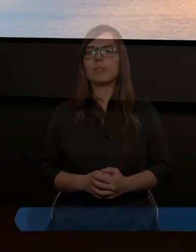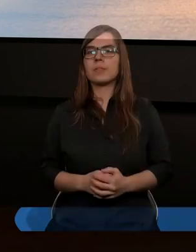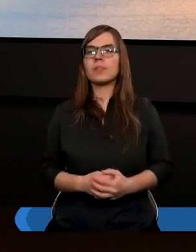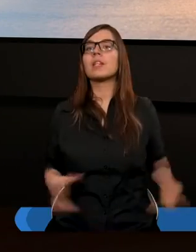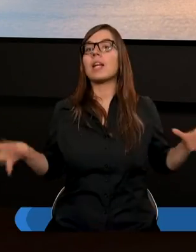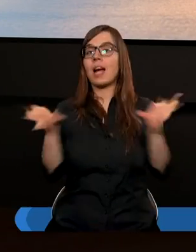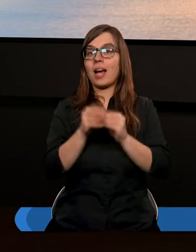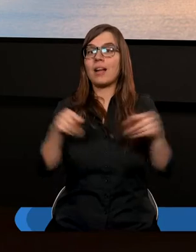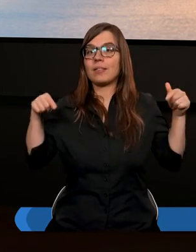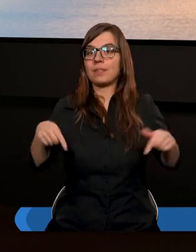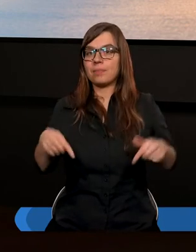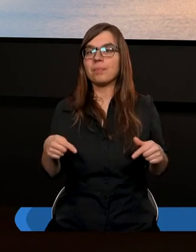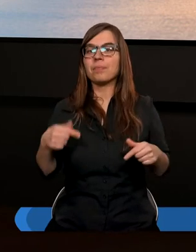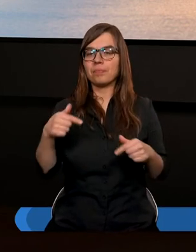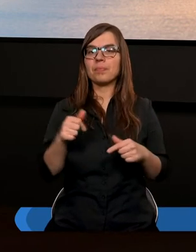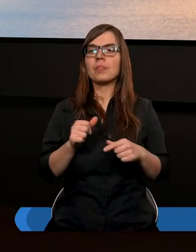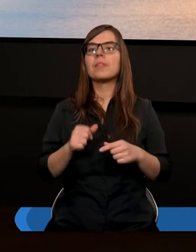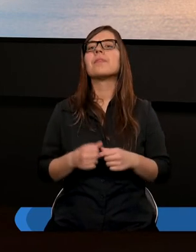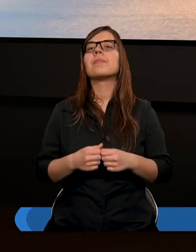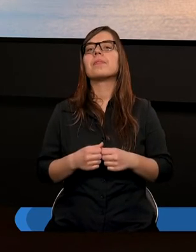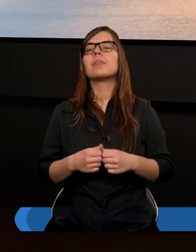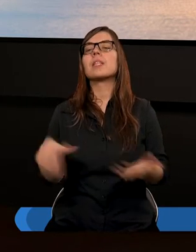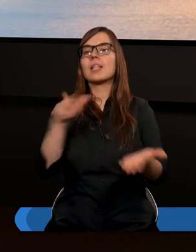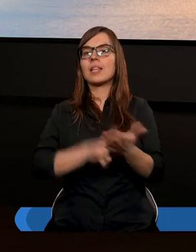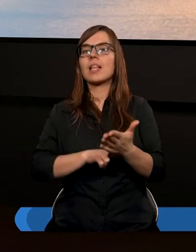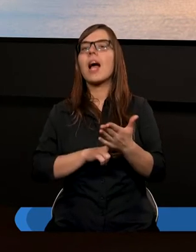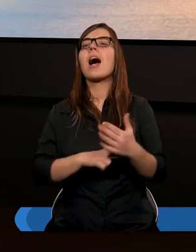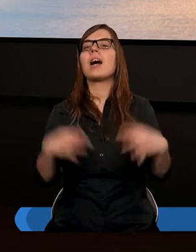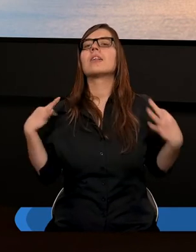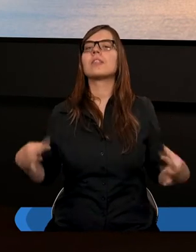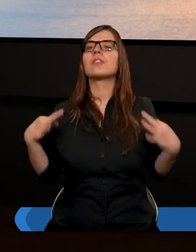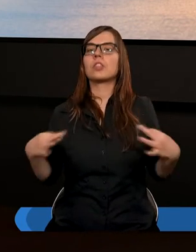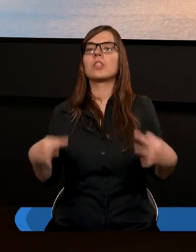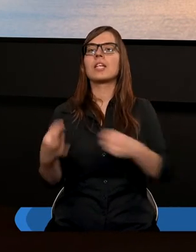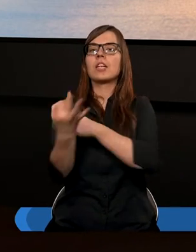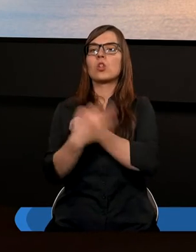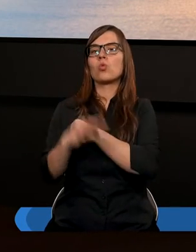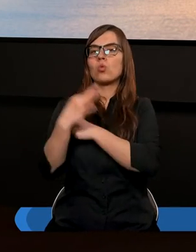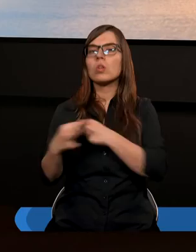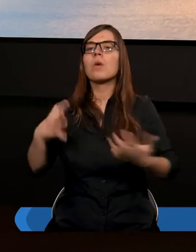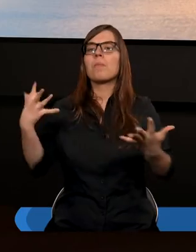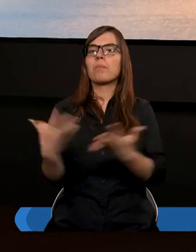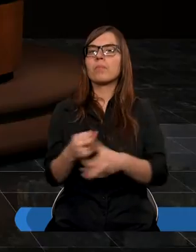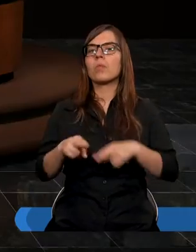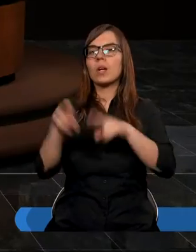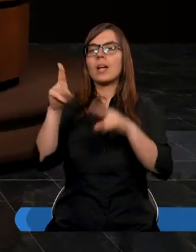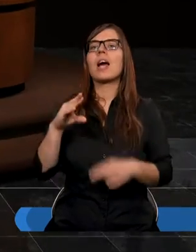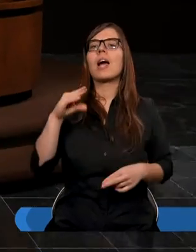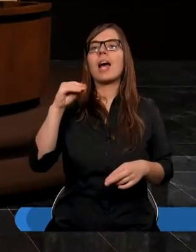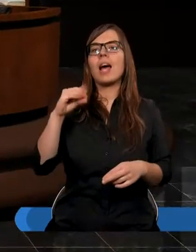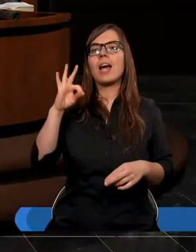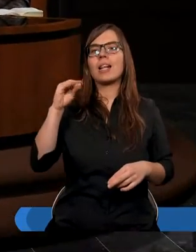Razem ze mną w dzisiejszym studium biorą udział